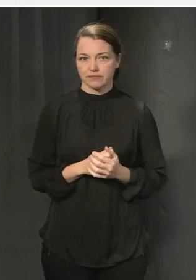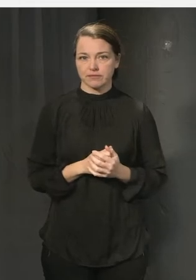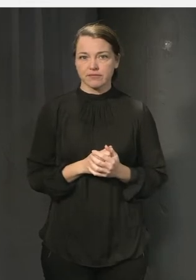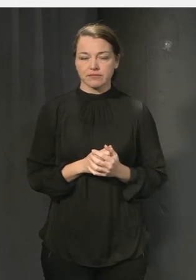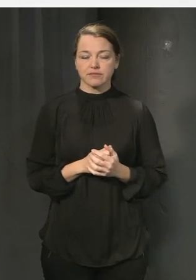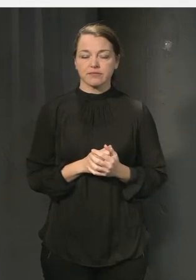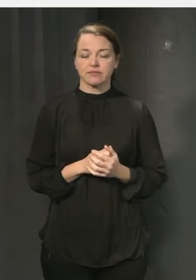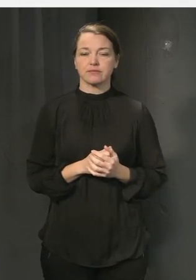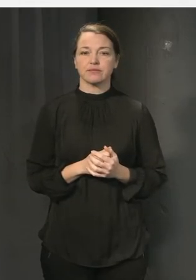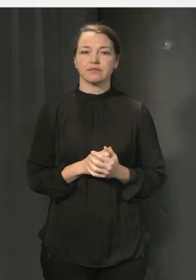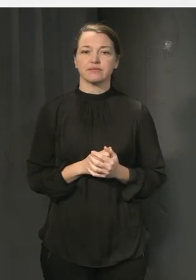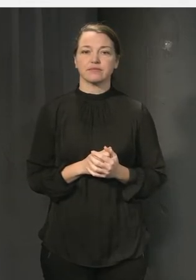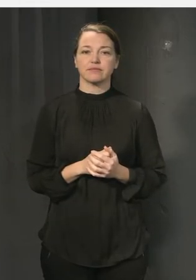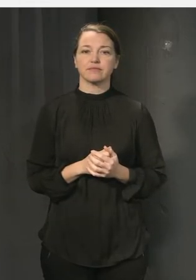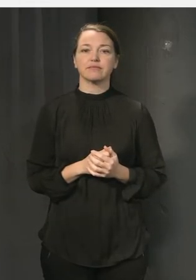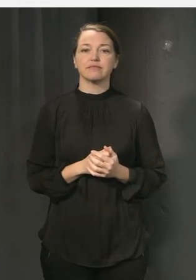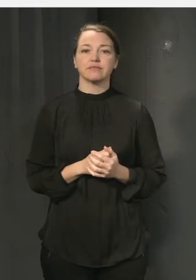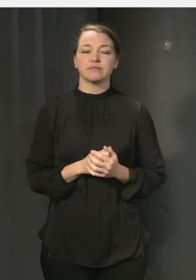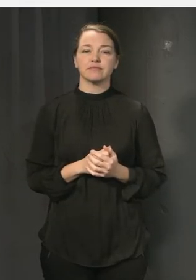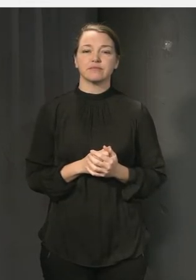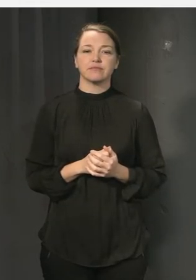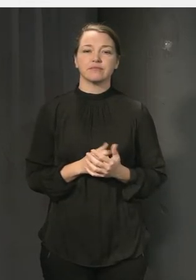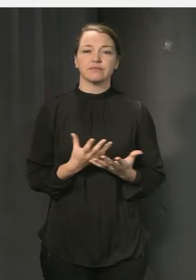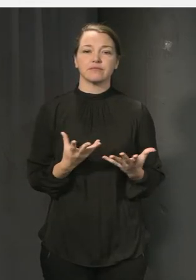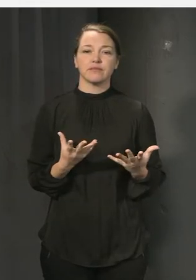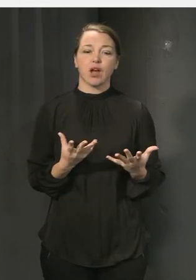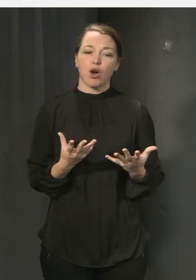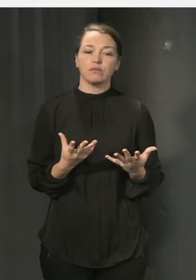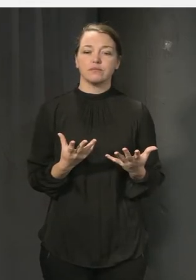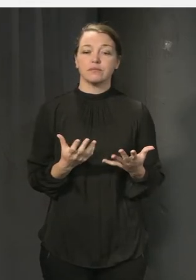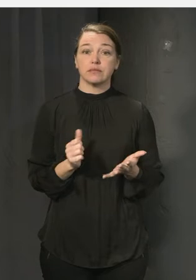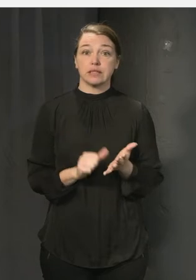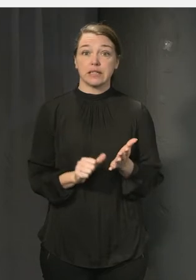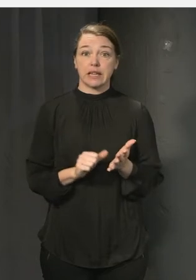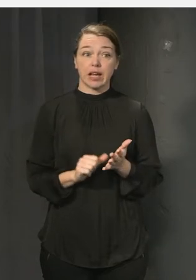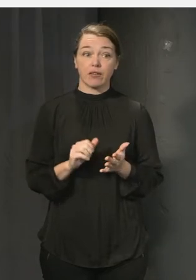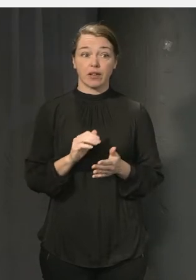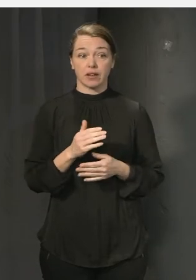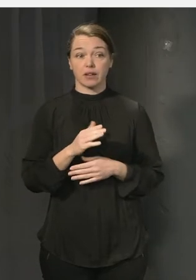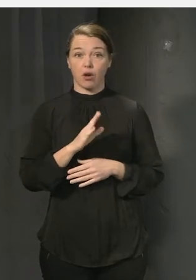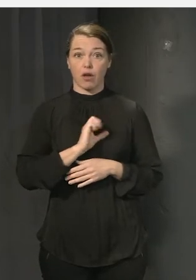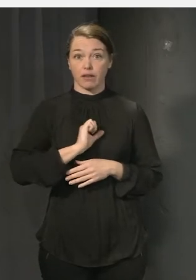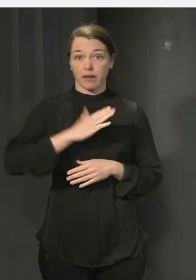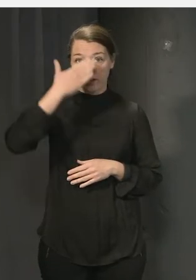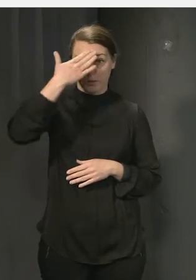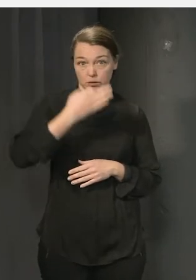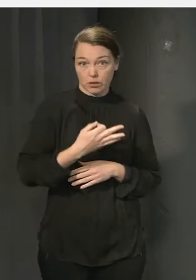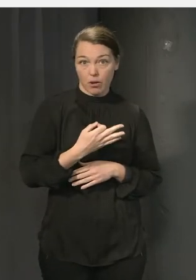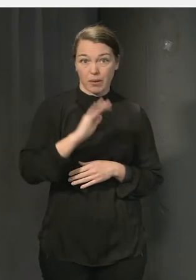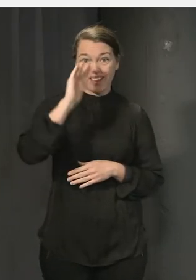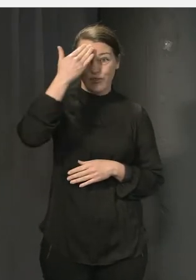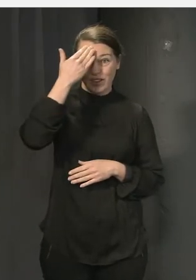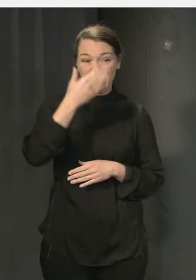här är ju elevernas kunskaper väldigt viktiga att ta tillvara.